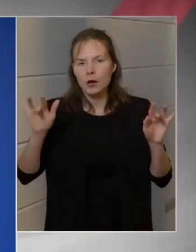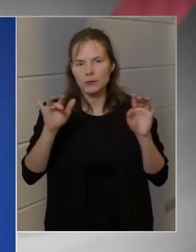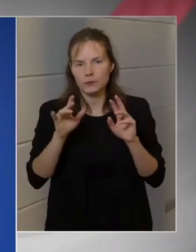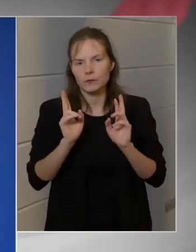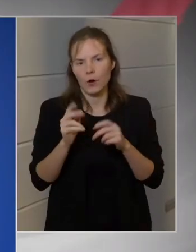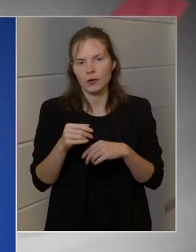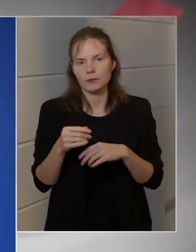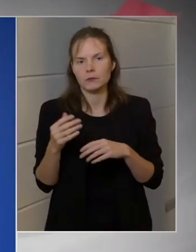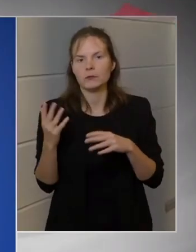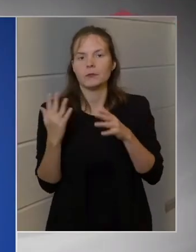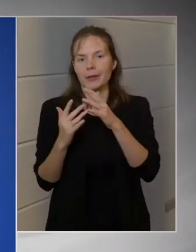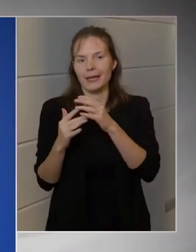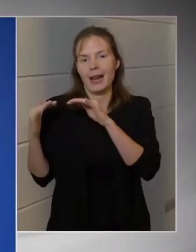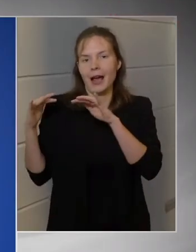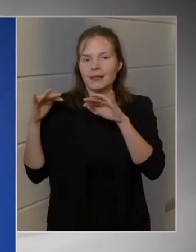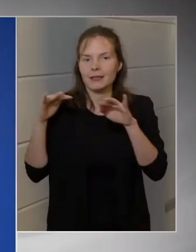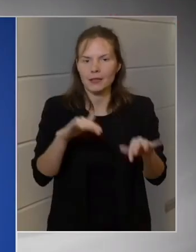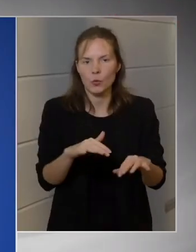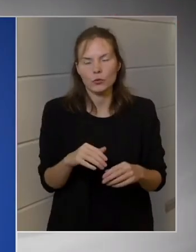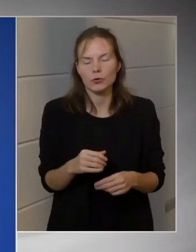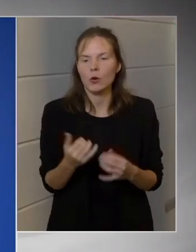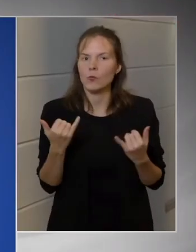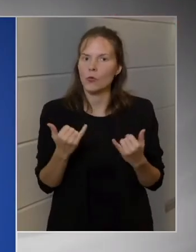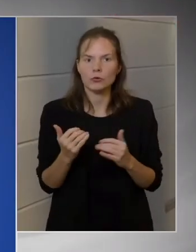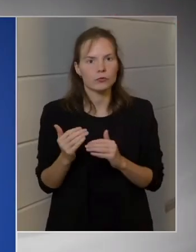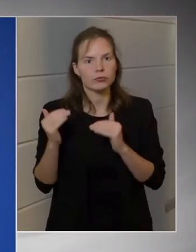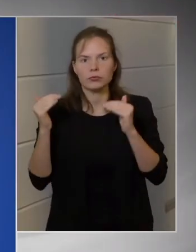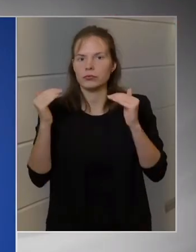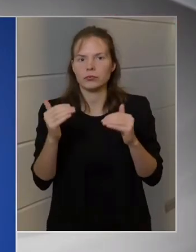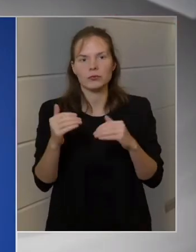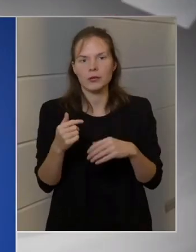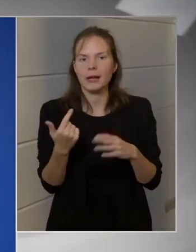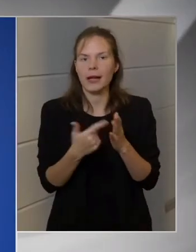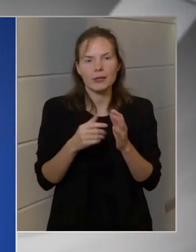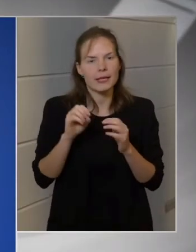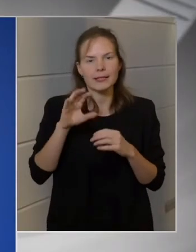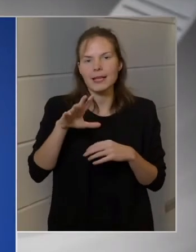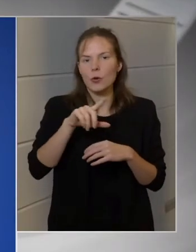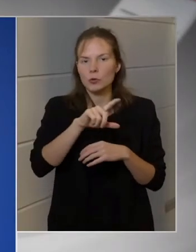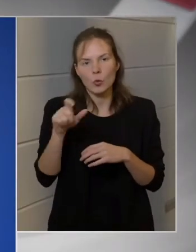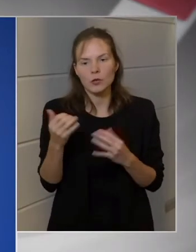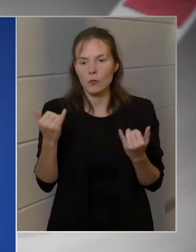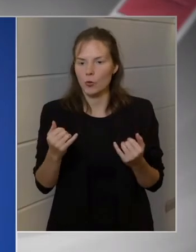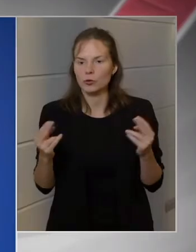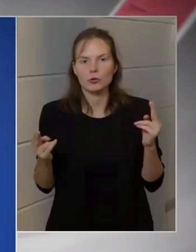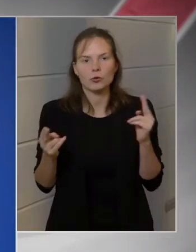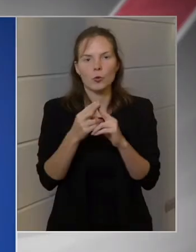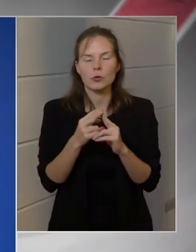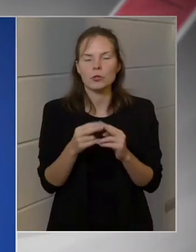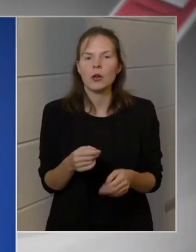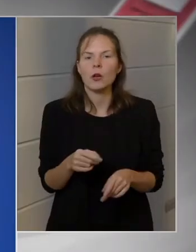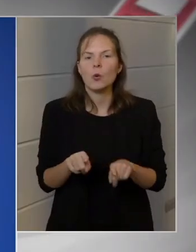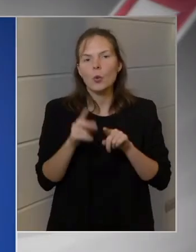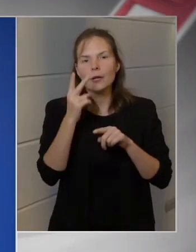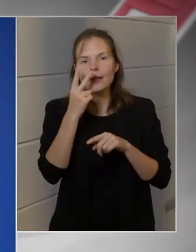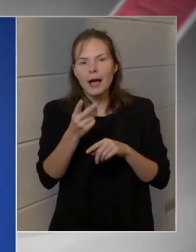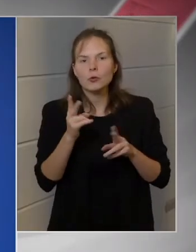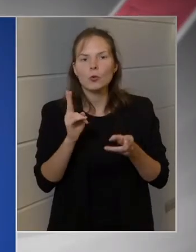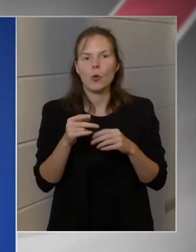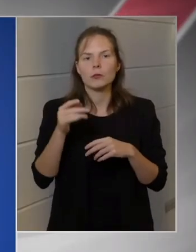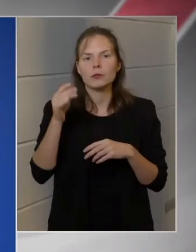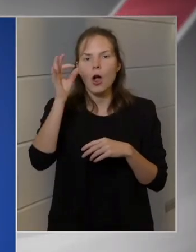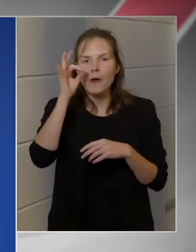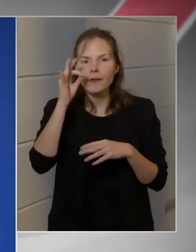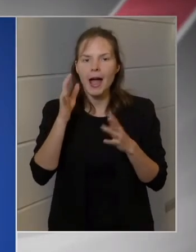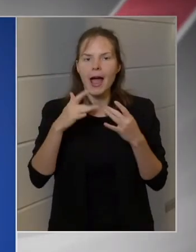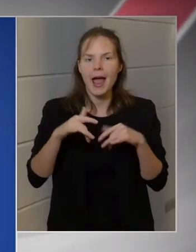a legnagyobb 2015 óta most, és azt látjuk, hogy az afgán helyzet miatt, illetve